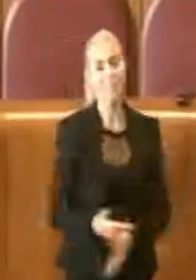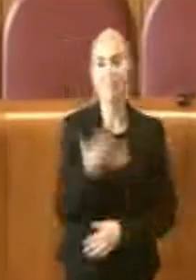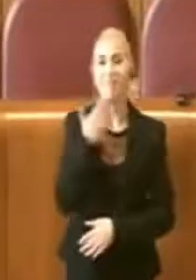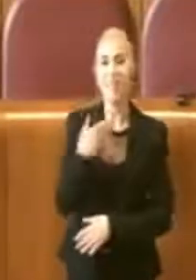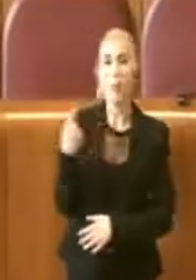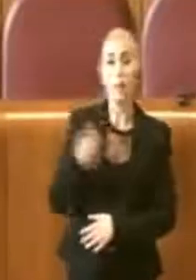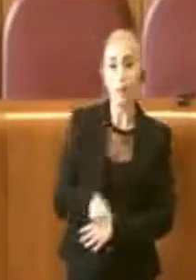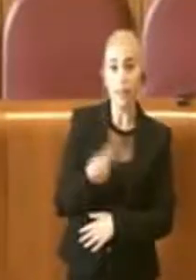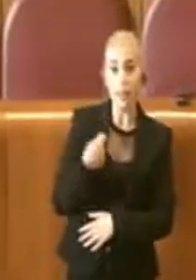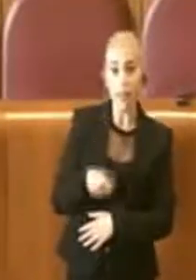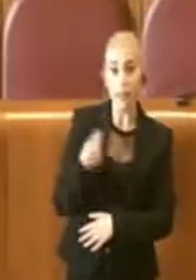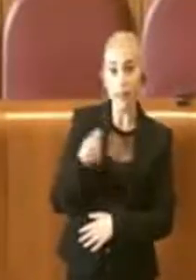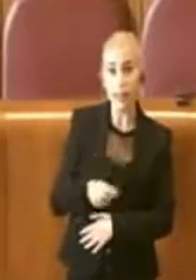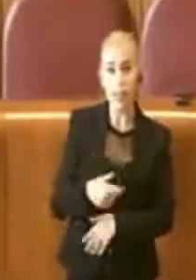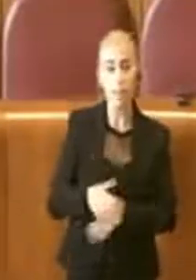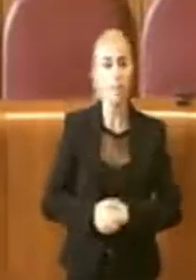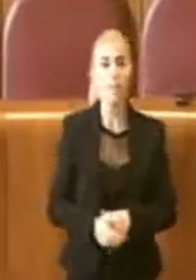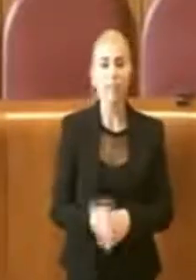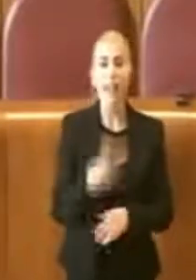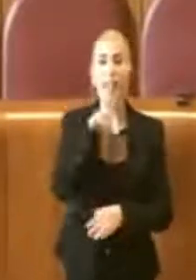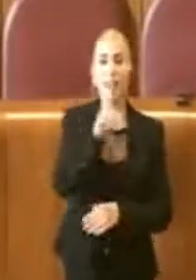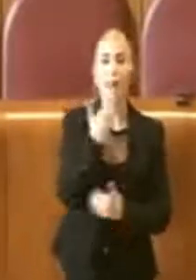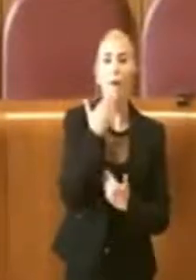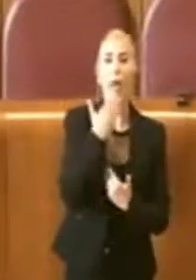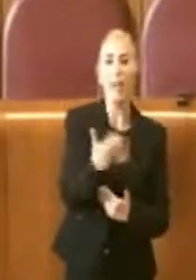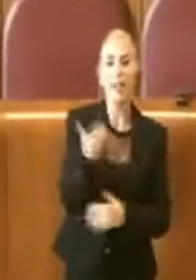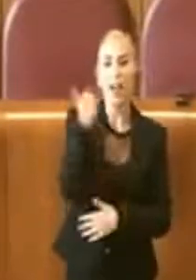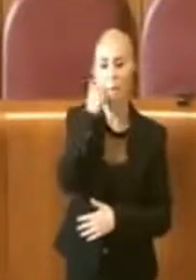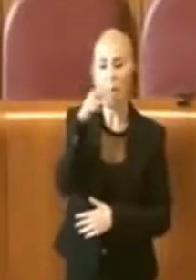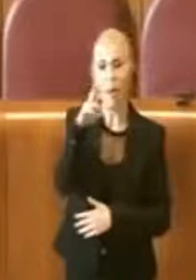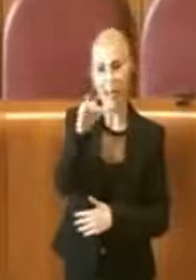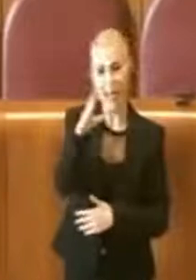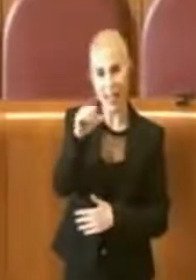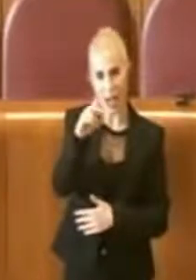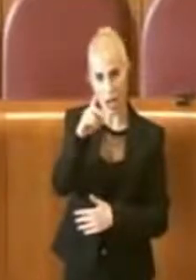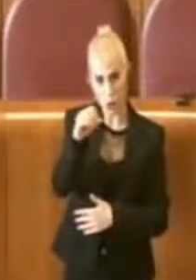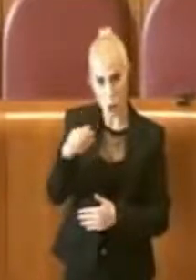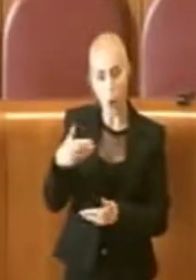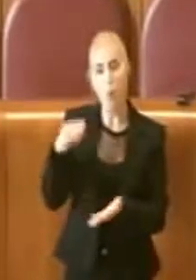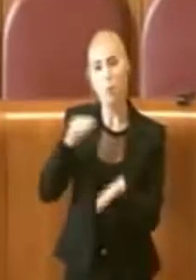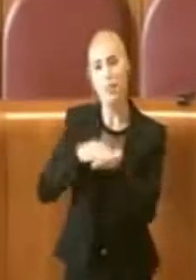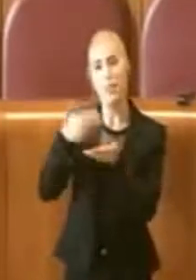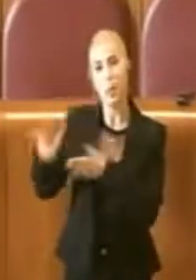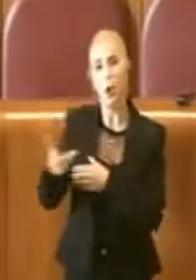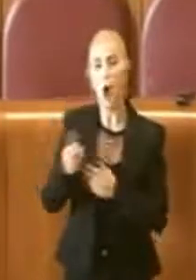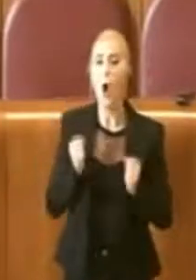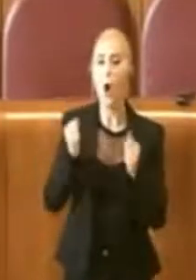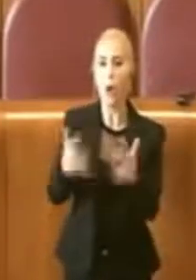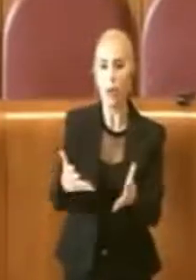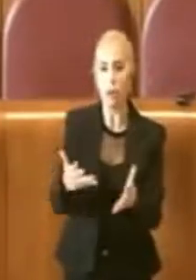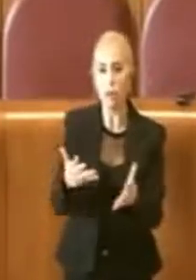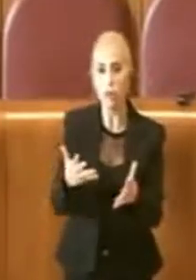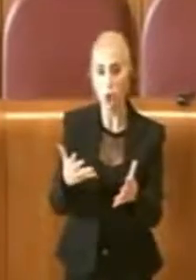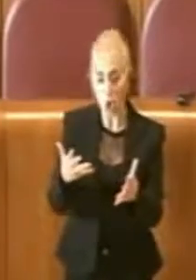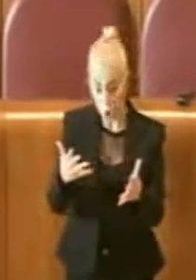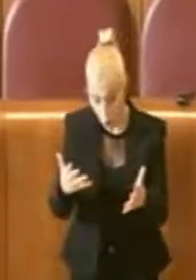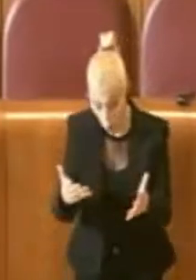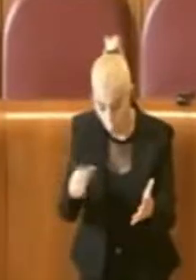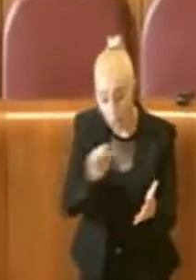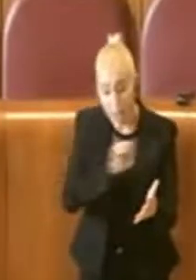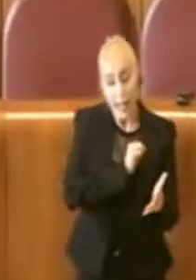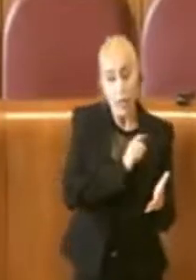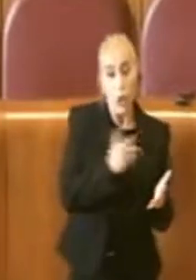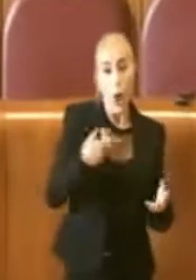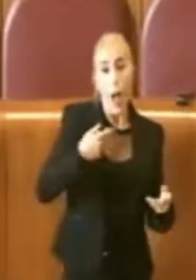Grazie Presidente, ringrazio la mamma di Riccardo di essere qui, un atto coraggioso e credo che oggi ratificare quello che l